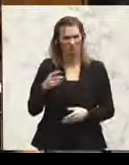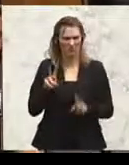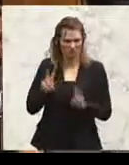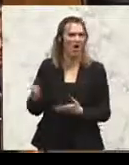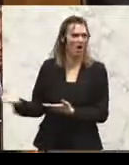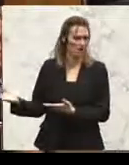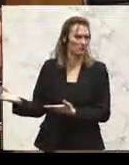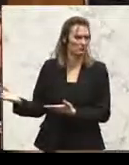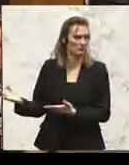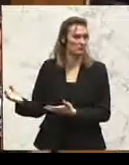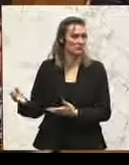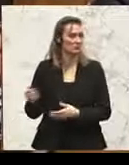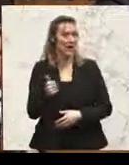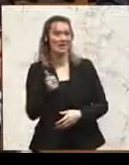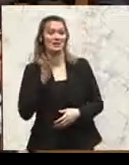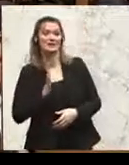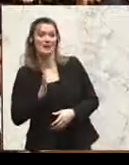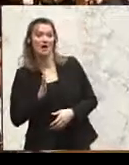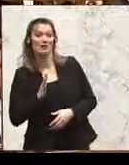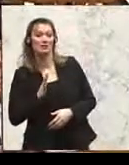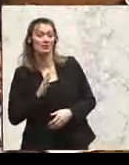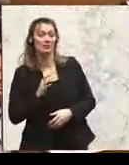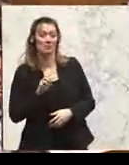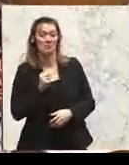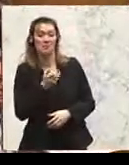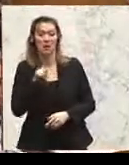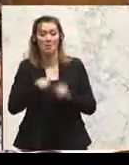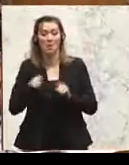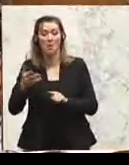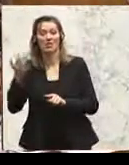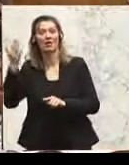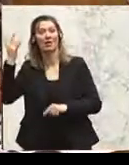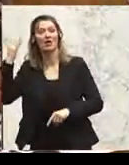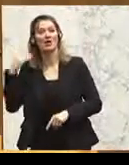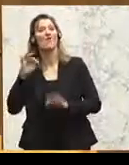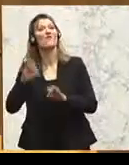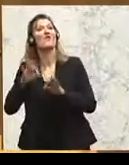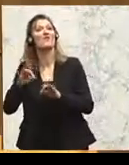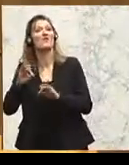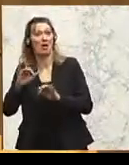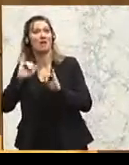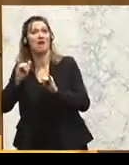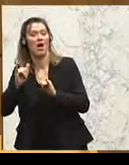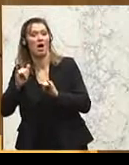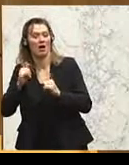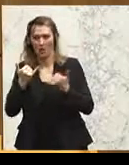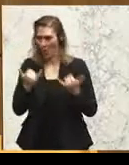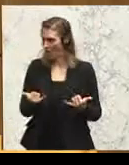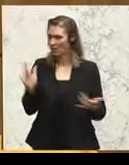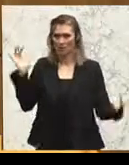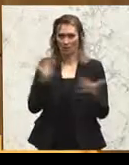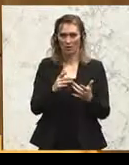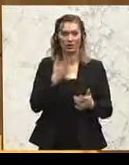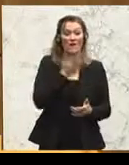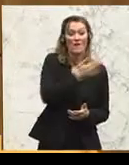Die einen, die vor wenigen Monaten noch dafür waren, sind plötzlich dagegen. Die anderen, die heute dagegen sind,